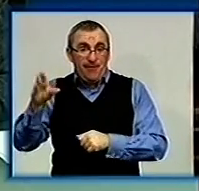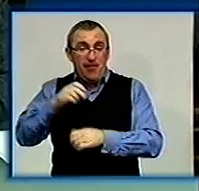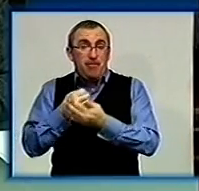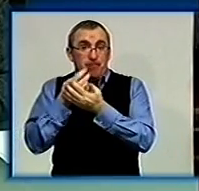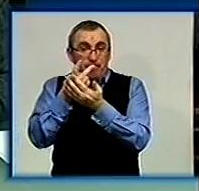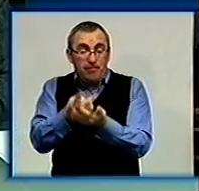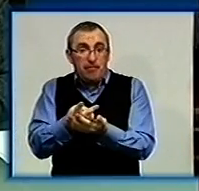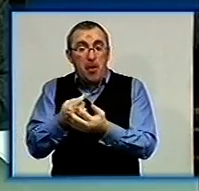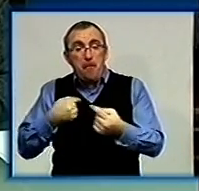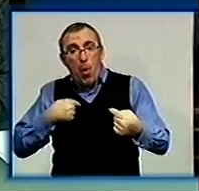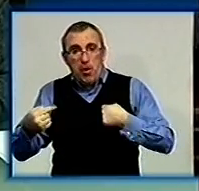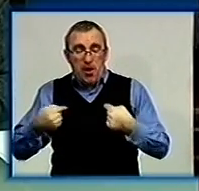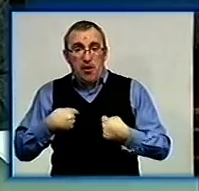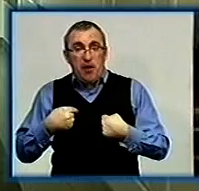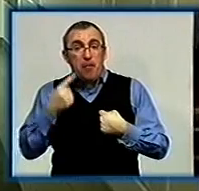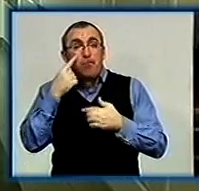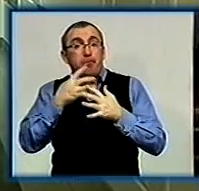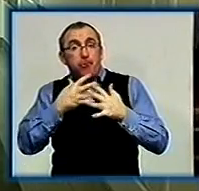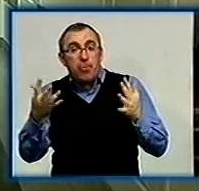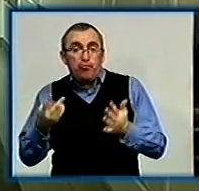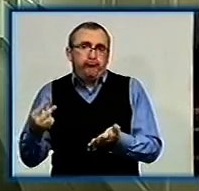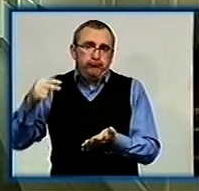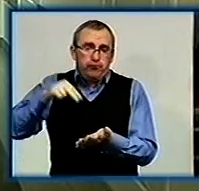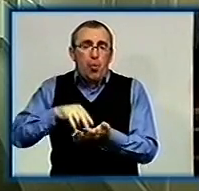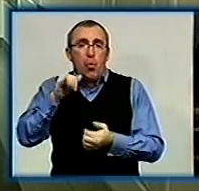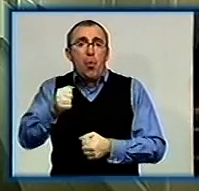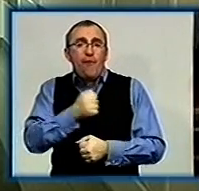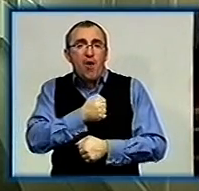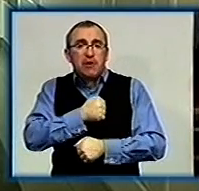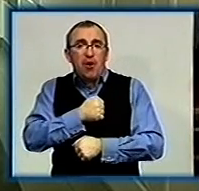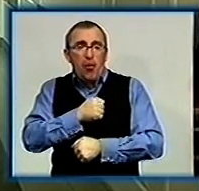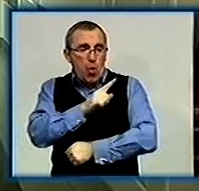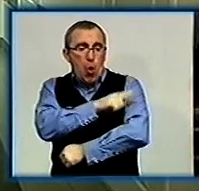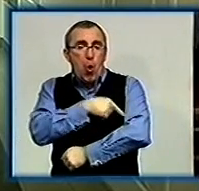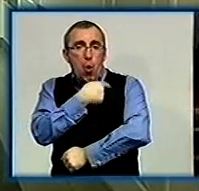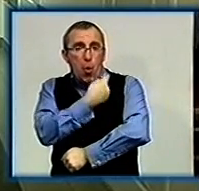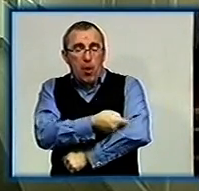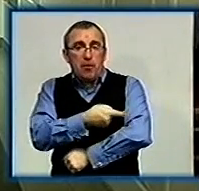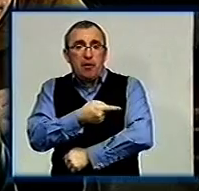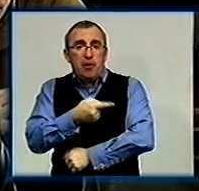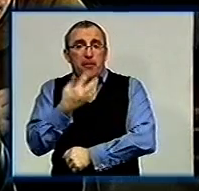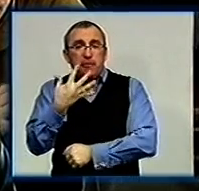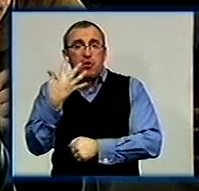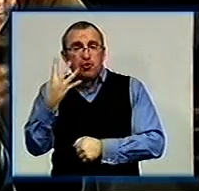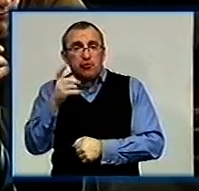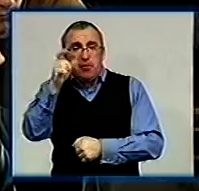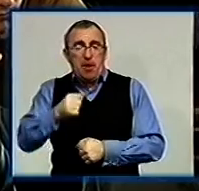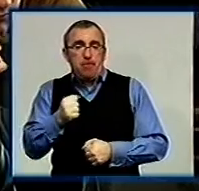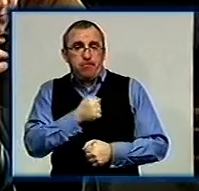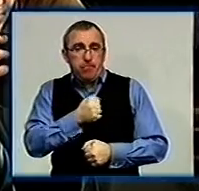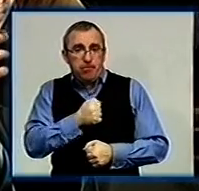потрапили з пораненнями. Більше з них ставлять на ноги у військовому госпіталі. Там і нині перебуває 54 бійці.